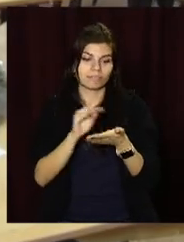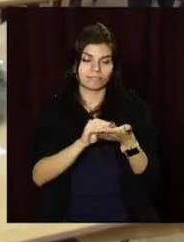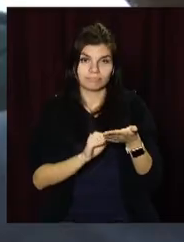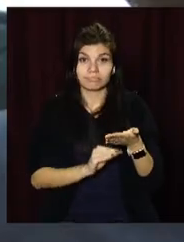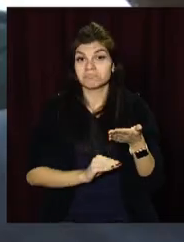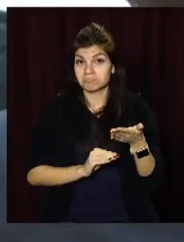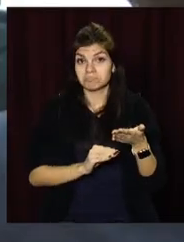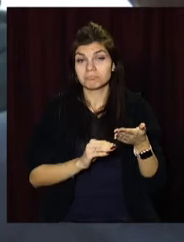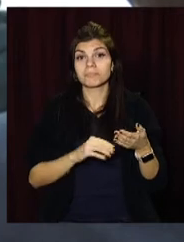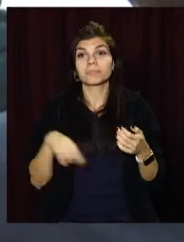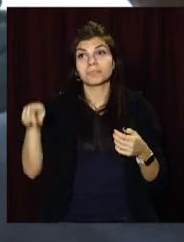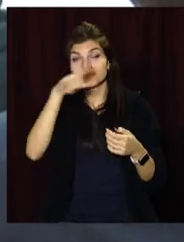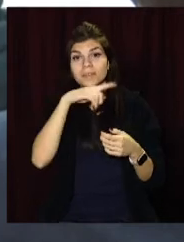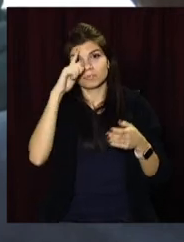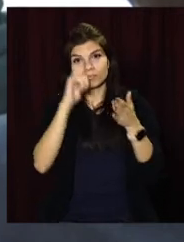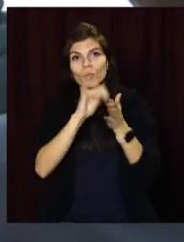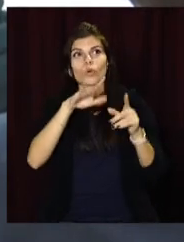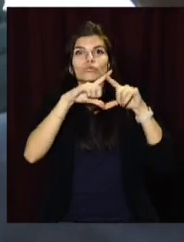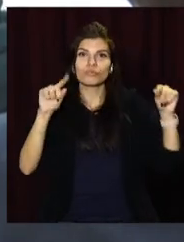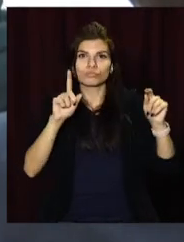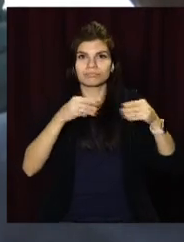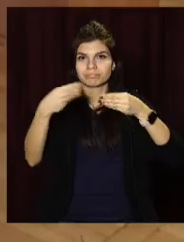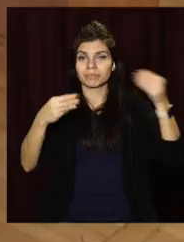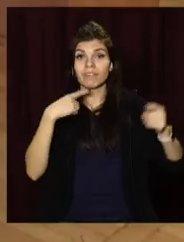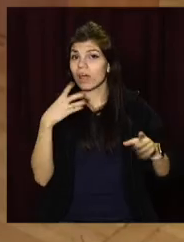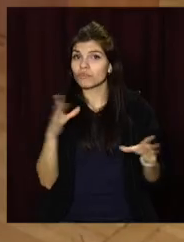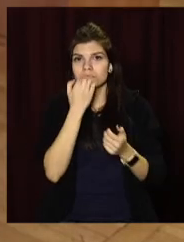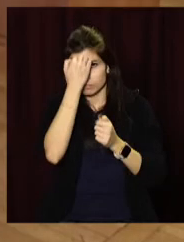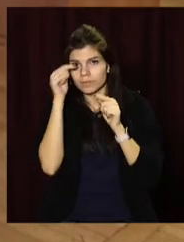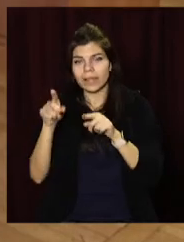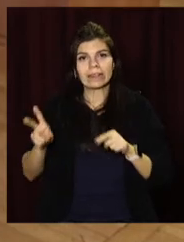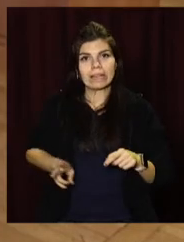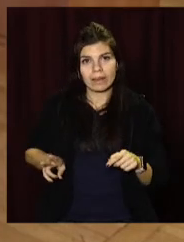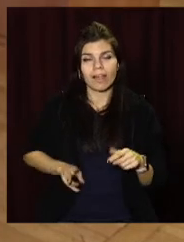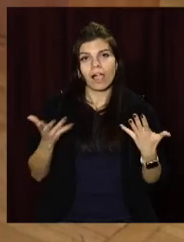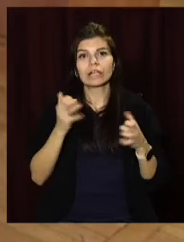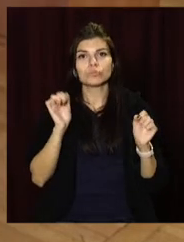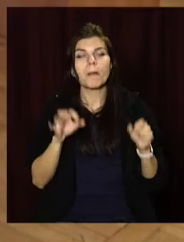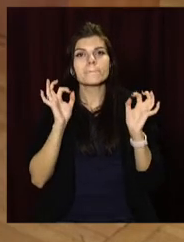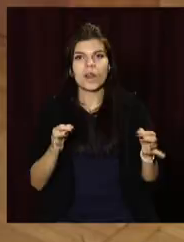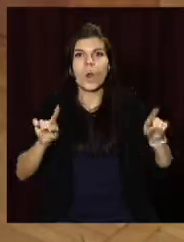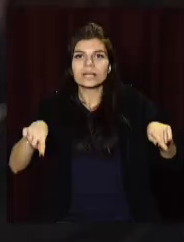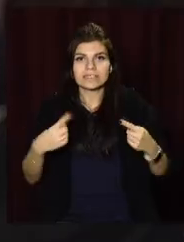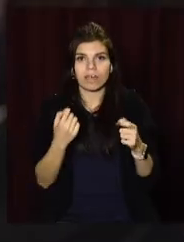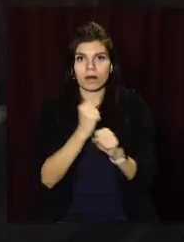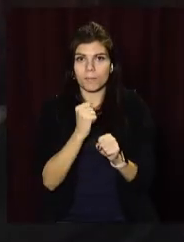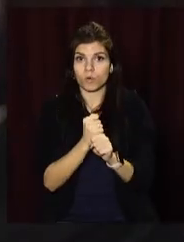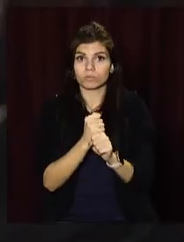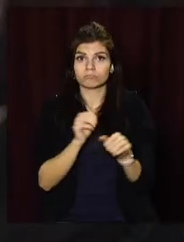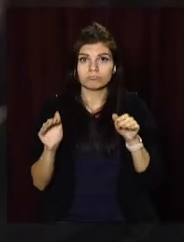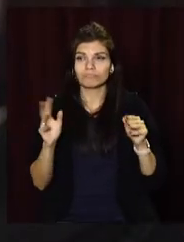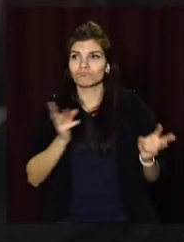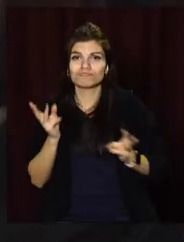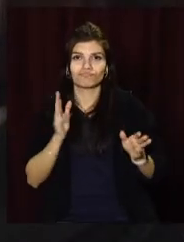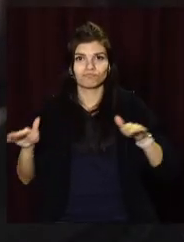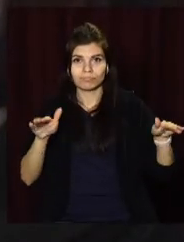гуманітарному департаменті запевняють все завдяки директорці Людмілі Збоєвій, яка змогла правильно організувати роботу. Цьогоріч